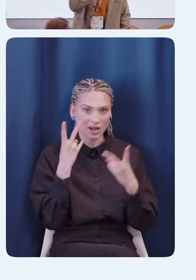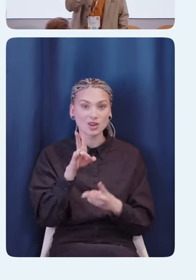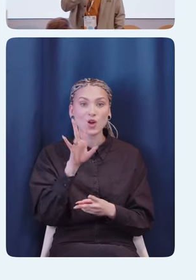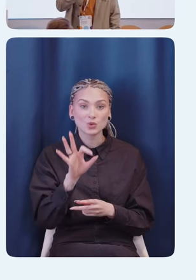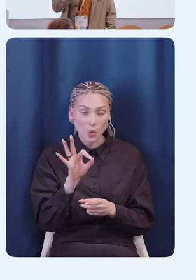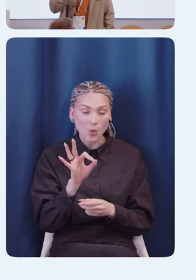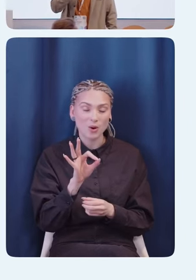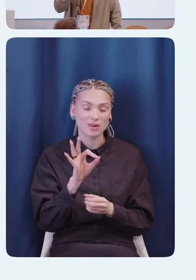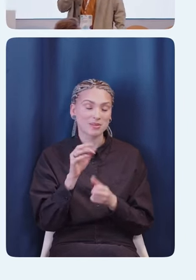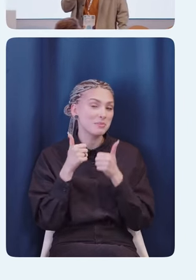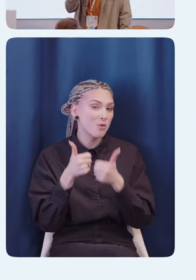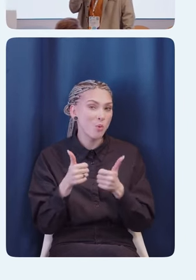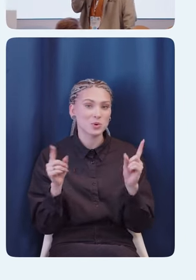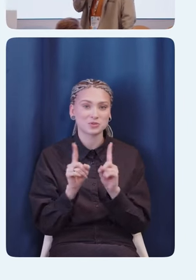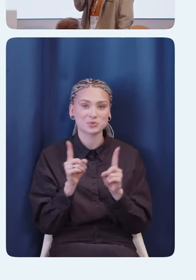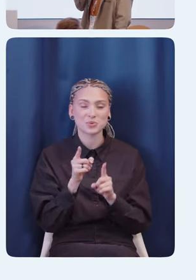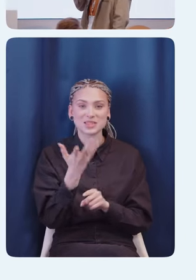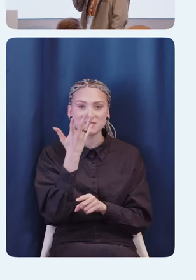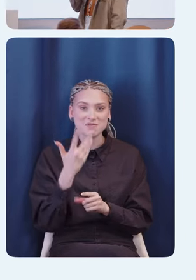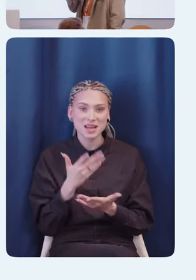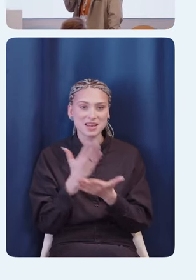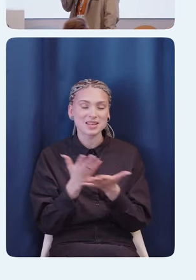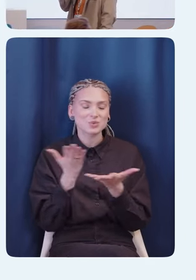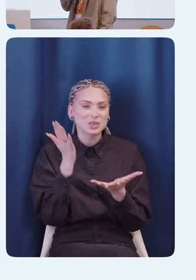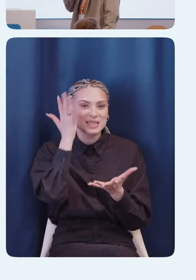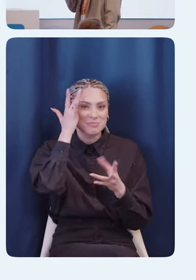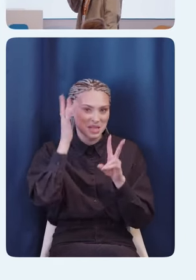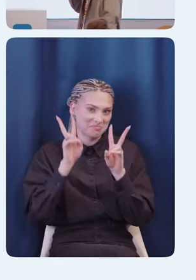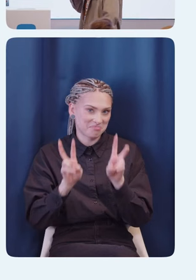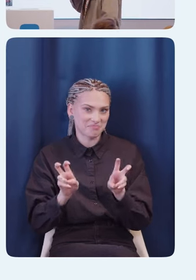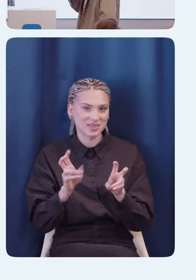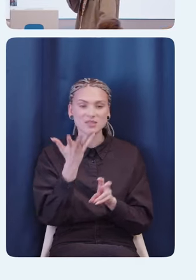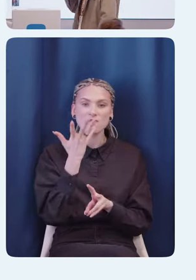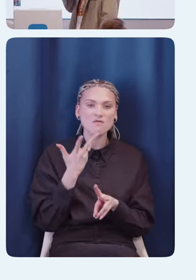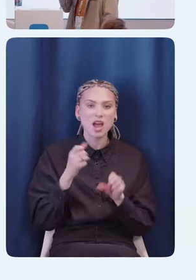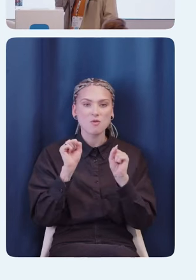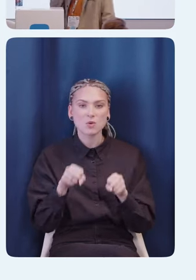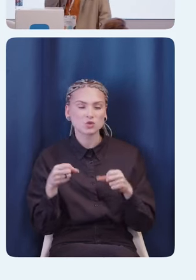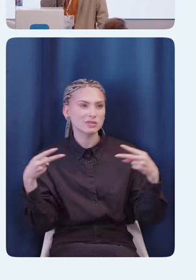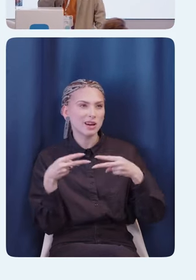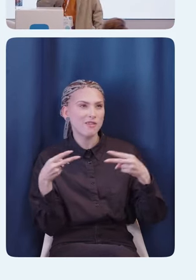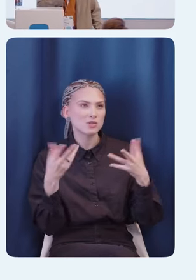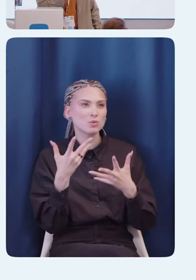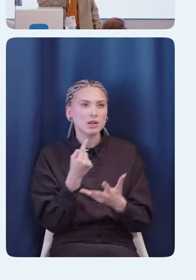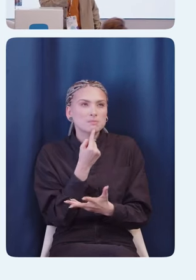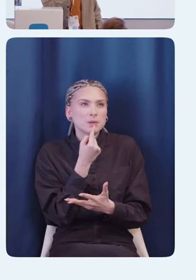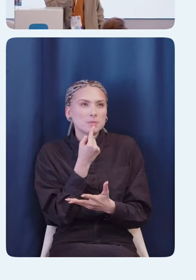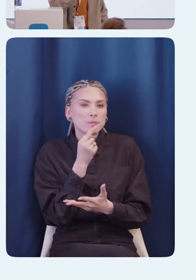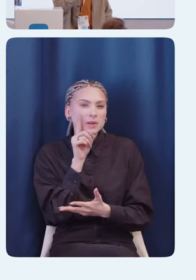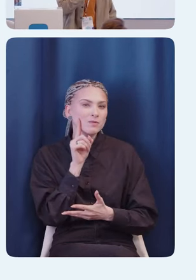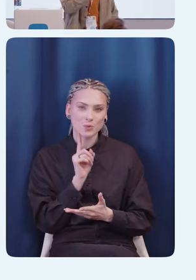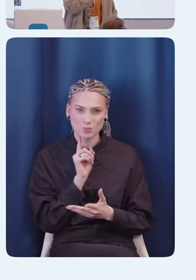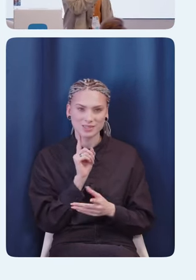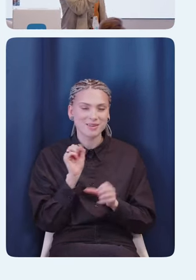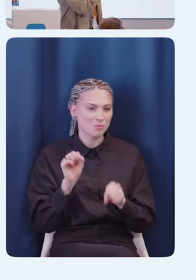прикольно то, что эти цвета получили какую-то осмысленность. Знаете, цвет можно было бы даже сравнить с каким-то вкусом. Возможно, здесь